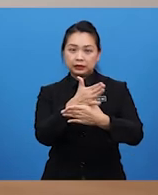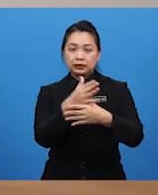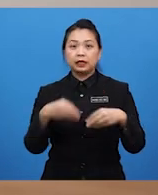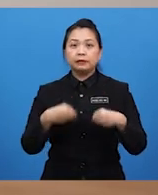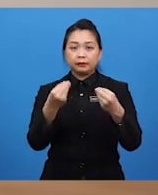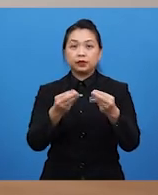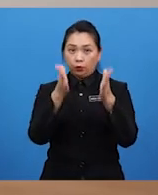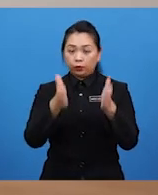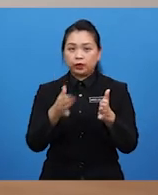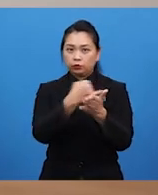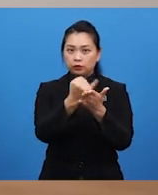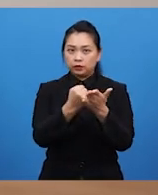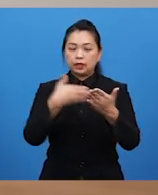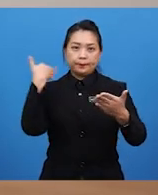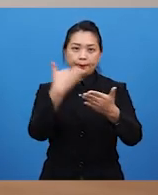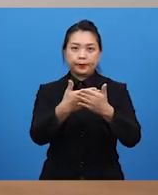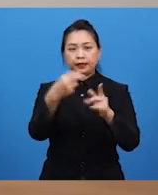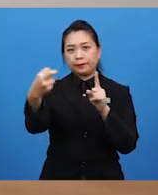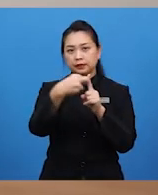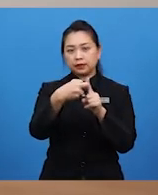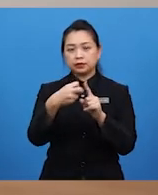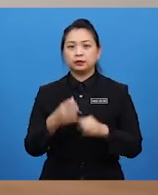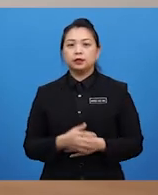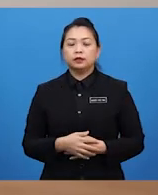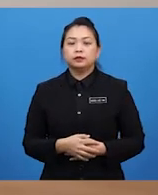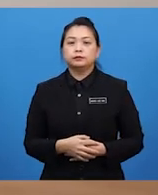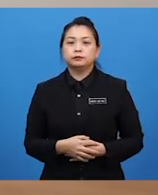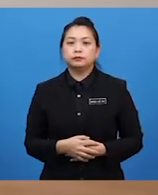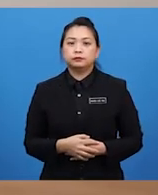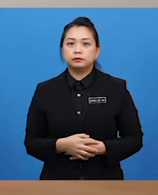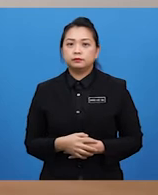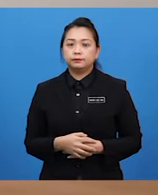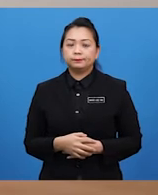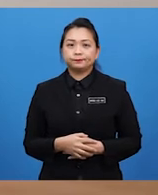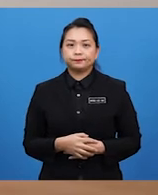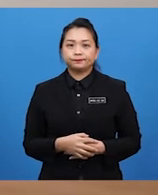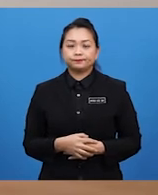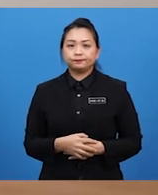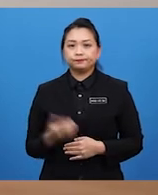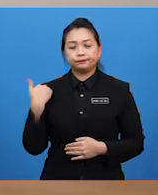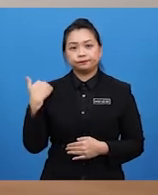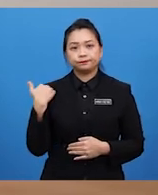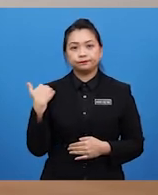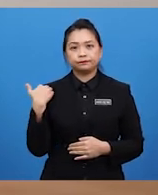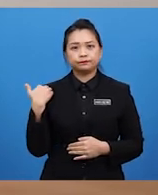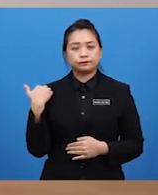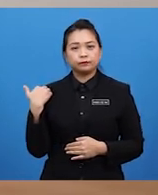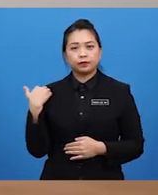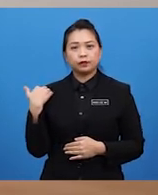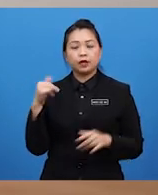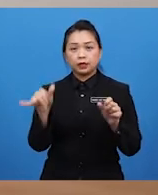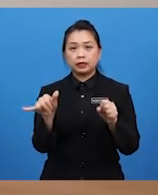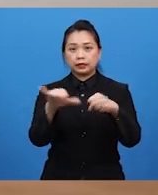menyampaikan mesej kepada audiens. Jadi maksudnya begini Cikgu Arief, adakah terdapat karya-karya daripada